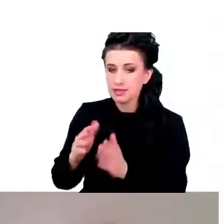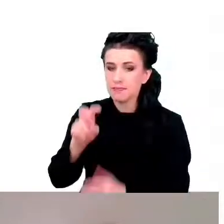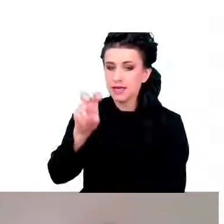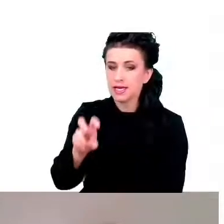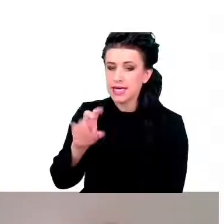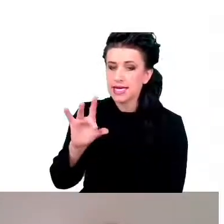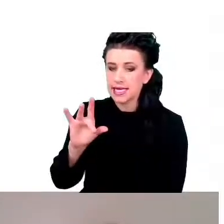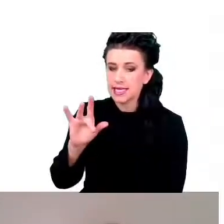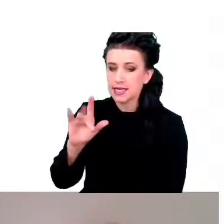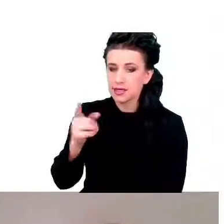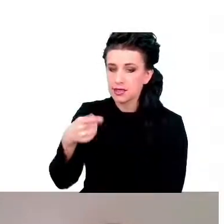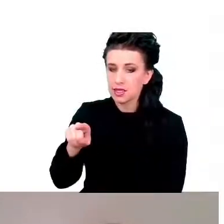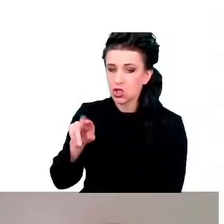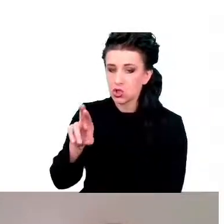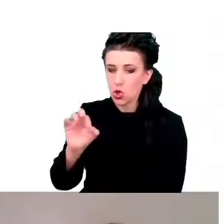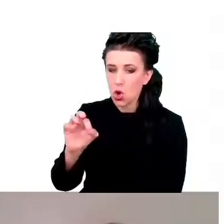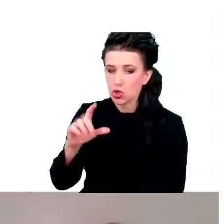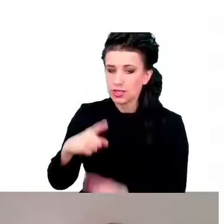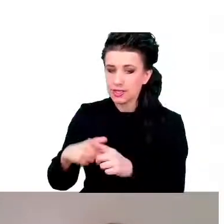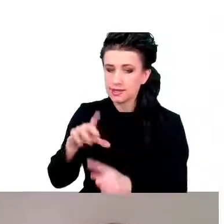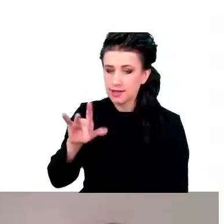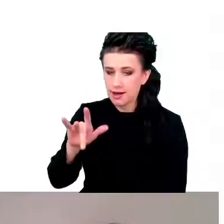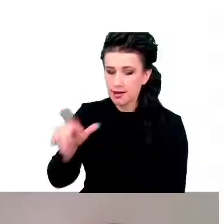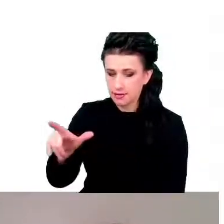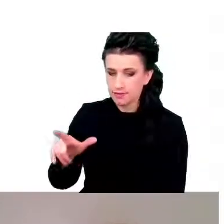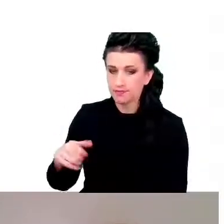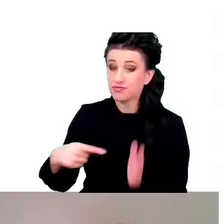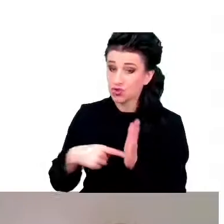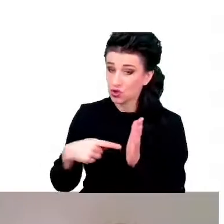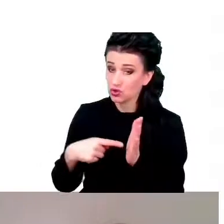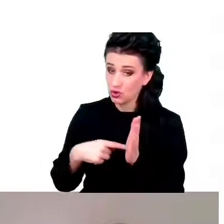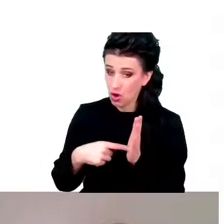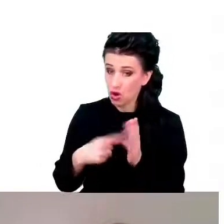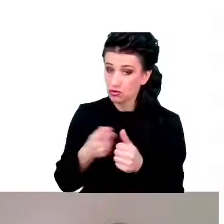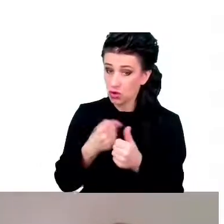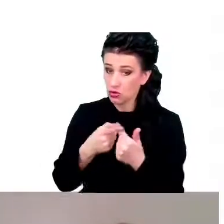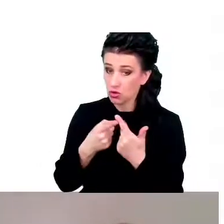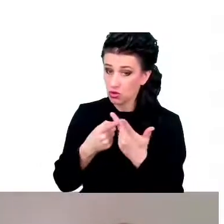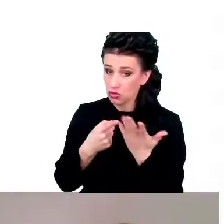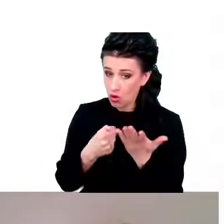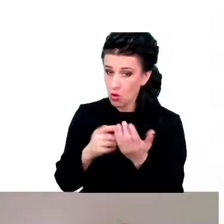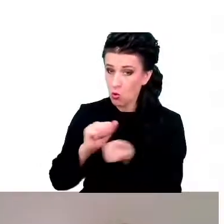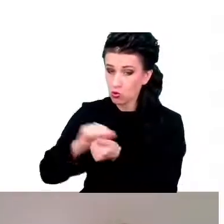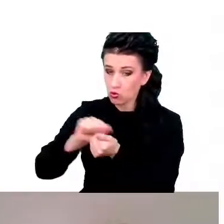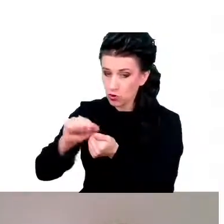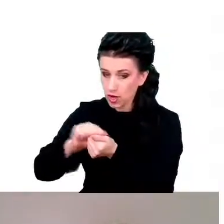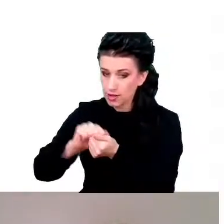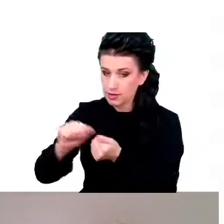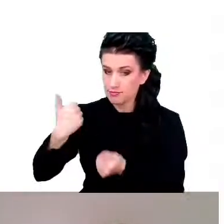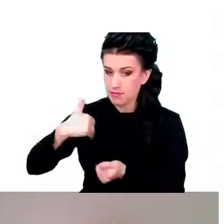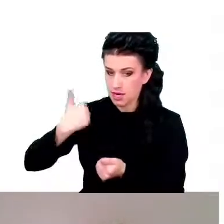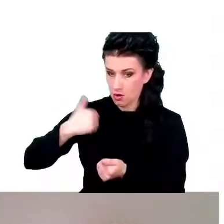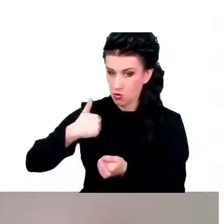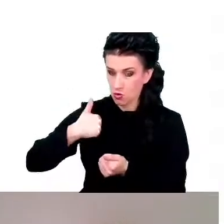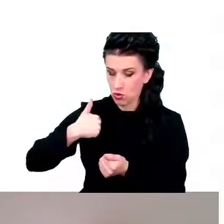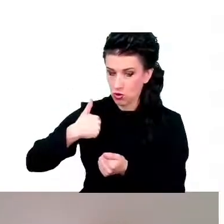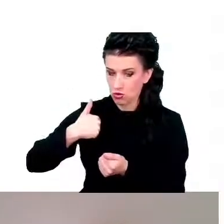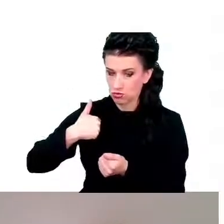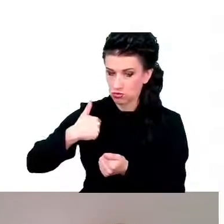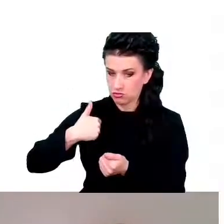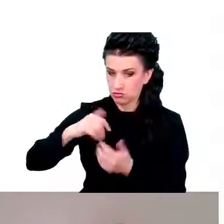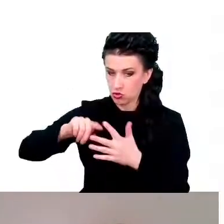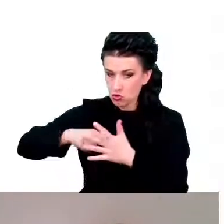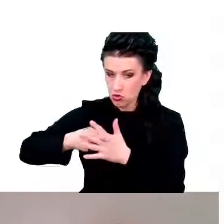Te reaktywne formy tlenu uszkadzają białka, białka przestają być funkcjonalne. Tak samo mogą